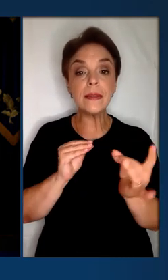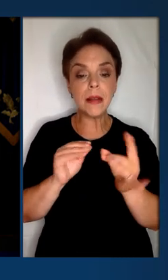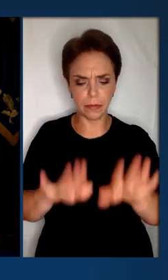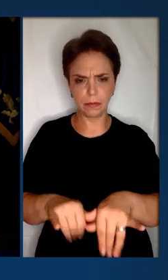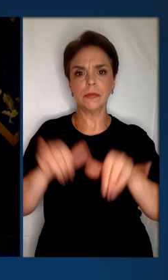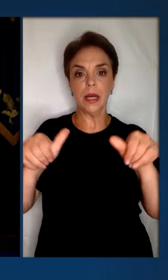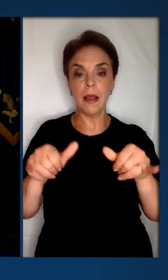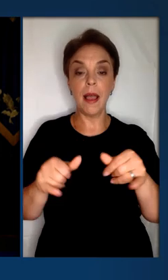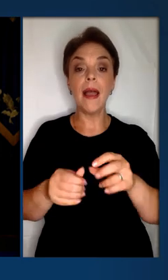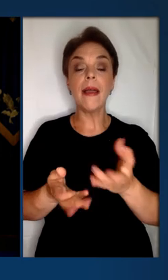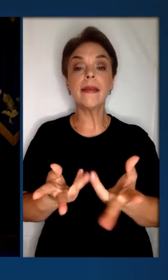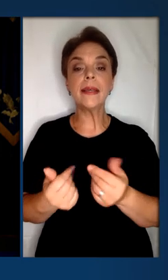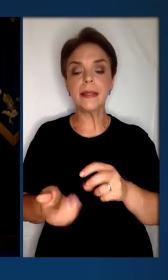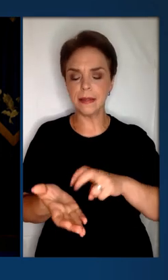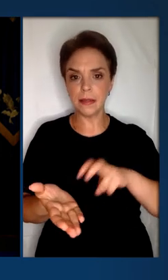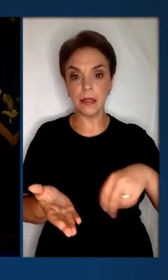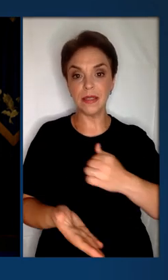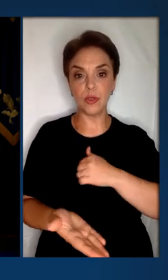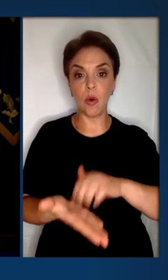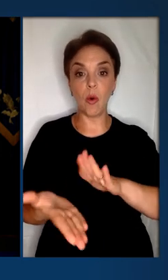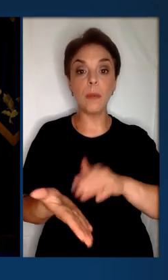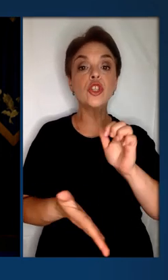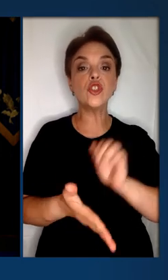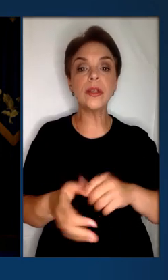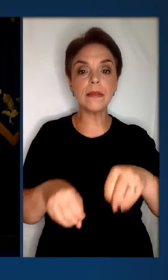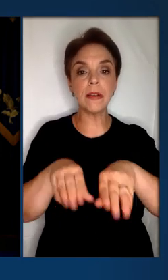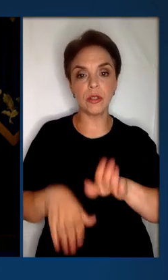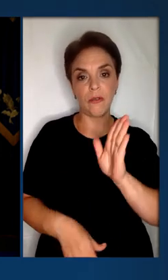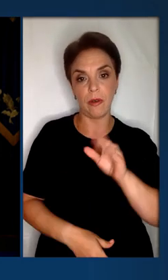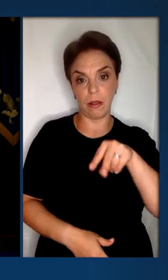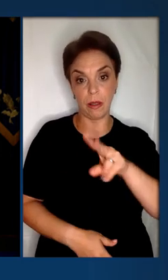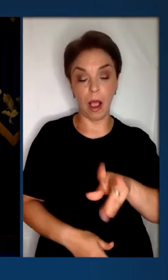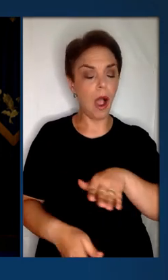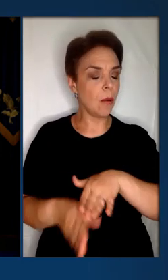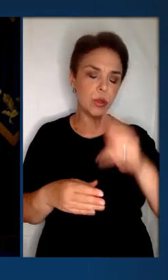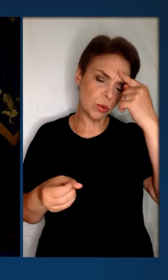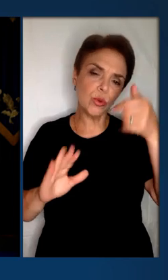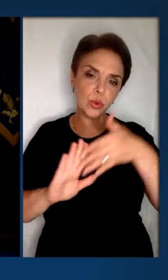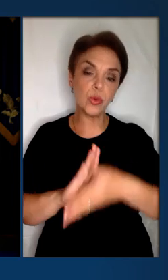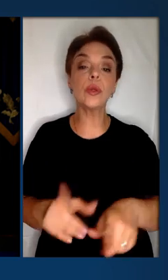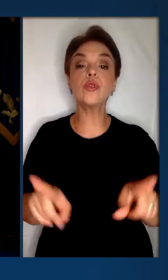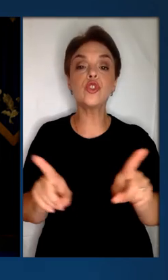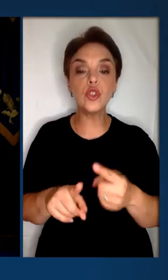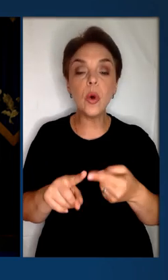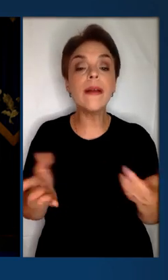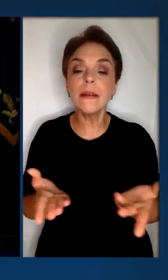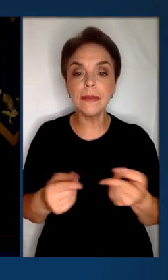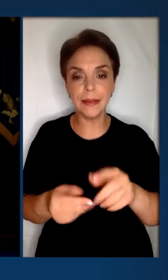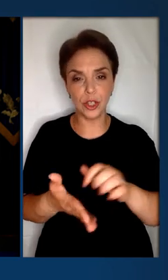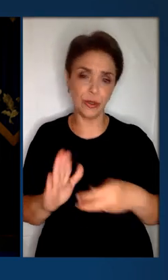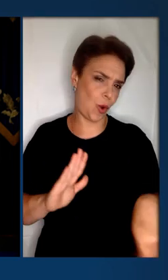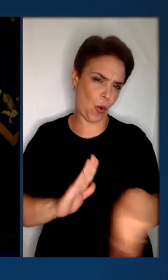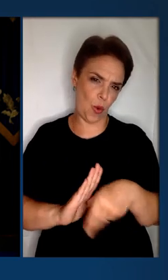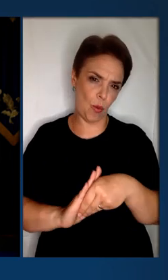десятера зросла кількість зняття з військового обліку через рішення ВЛК. Абсолютно зрозуміло, що це за